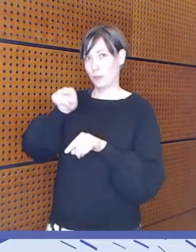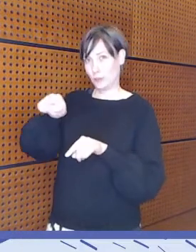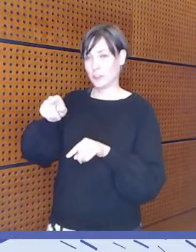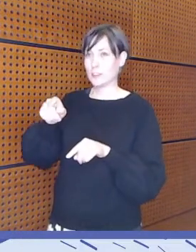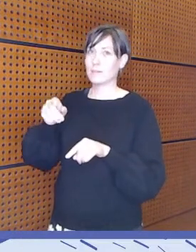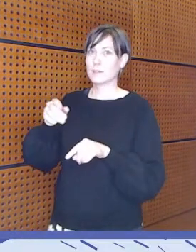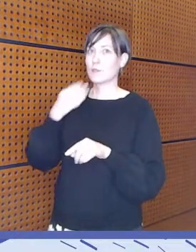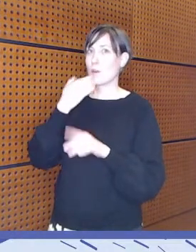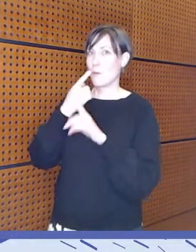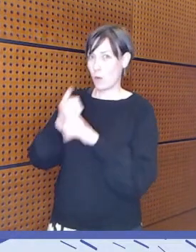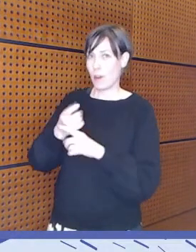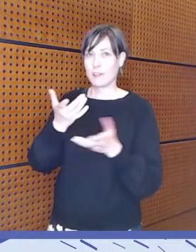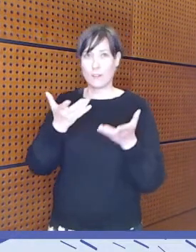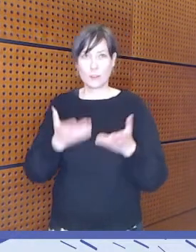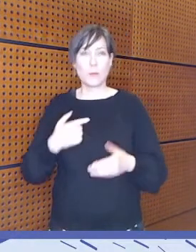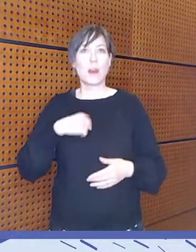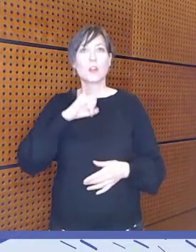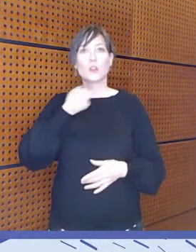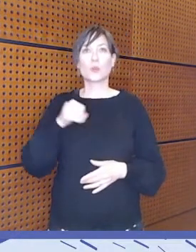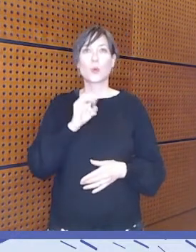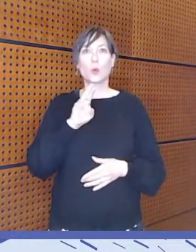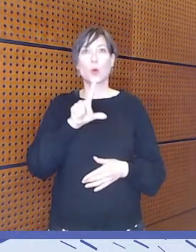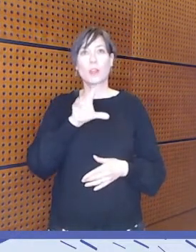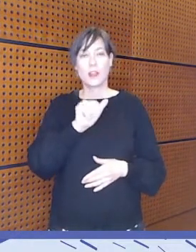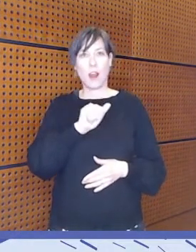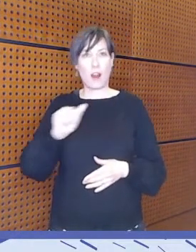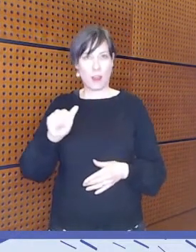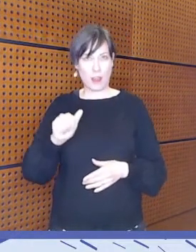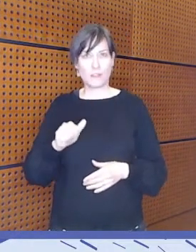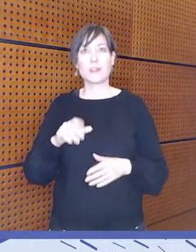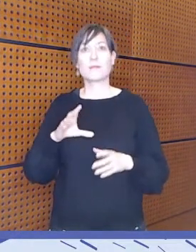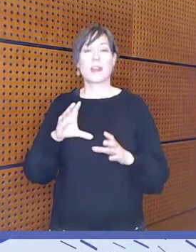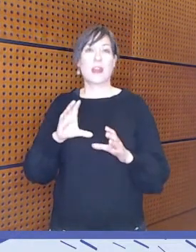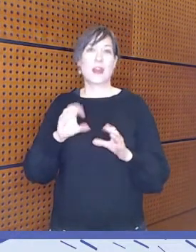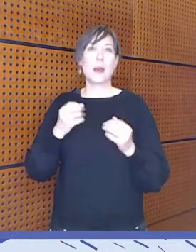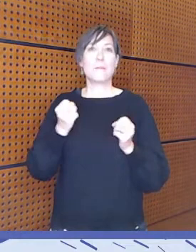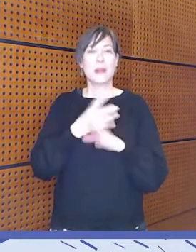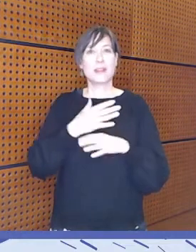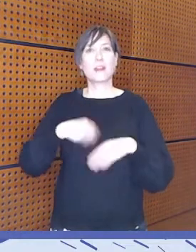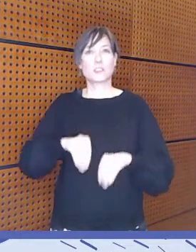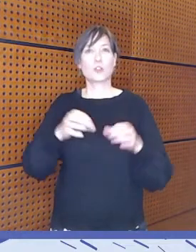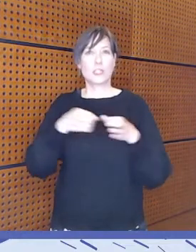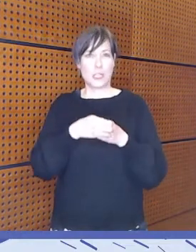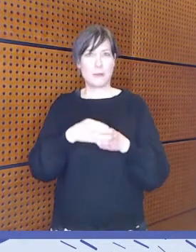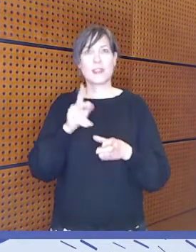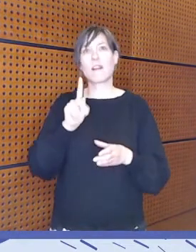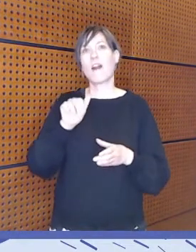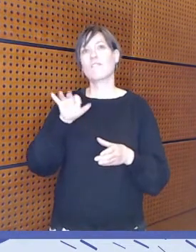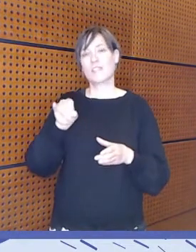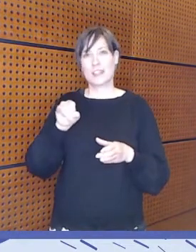Olen Julia Alajärvi ja toimin erityisasiantuntijana mediakasvatustiimissä Kavissa.